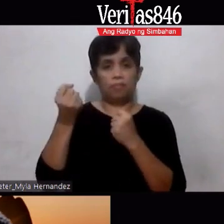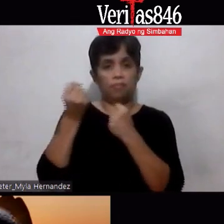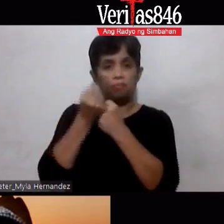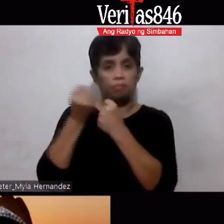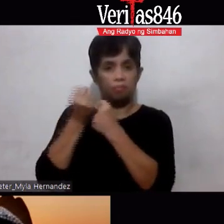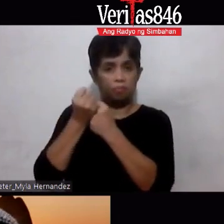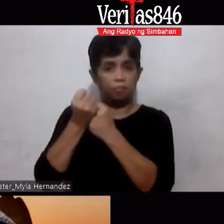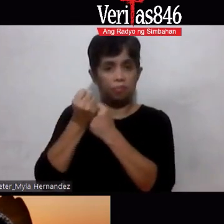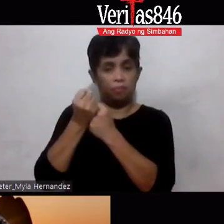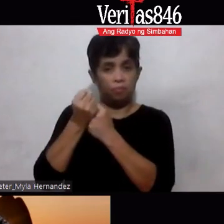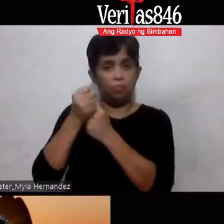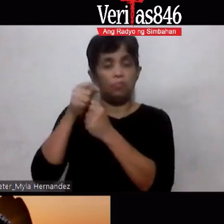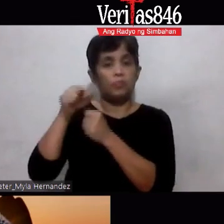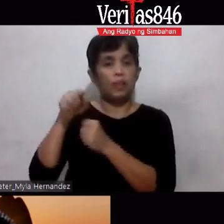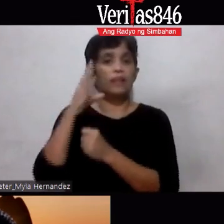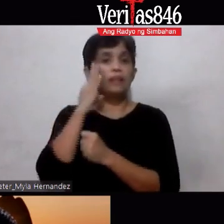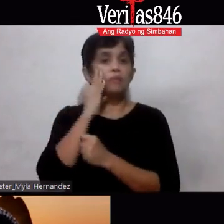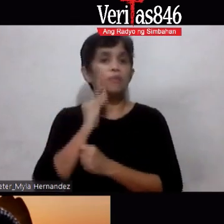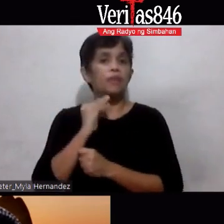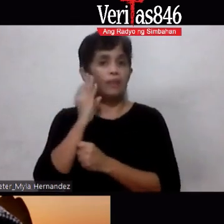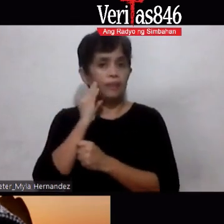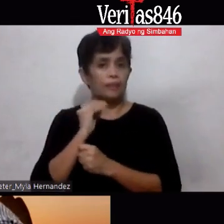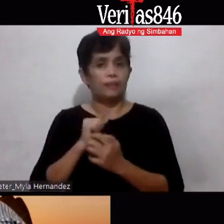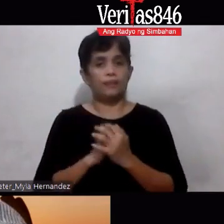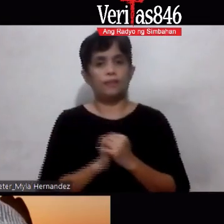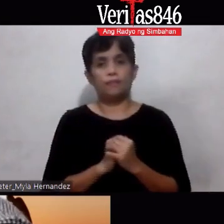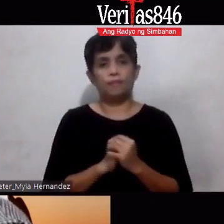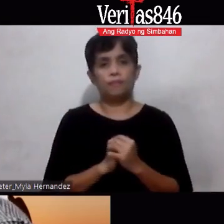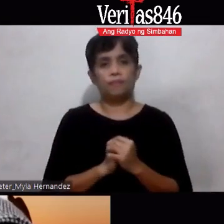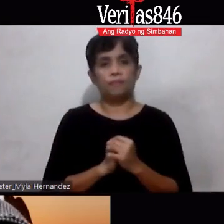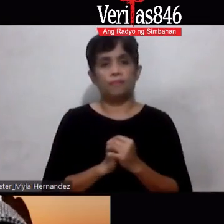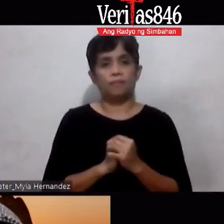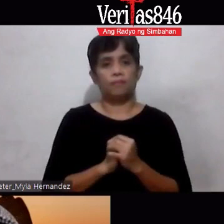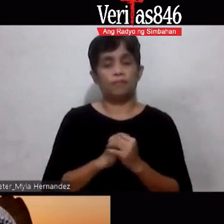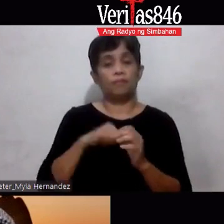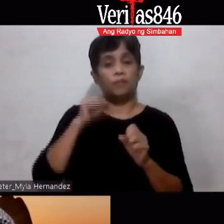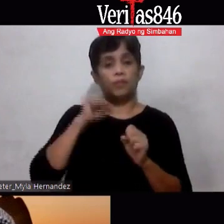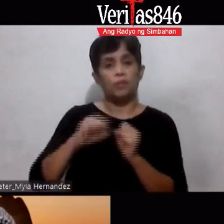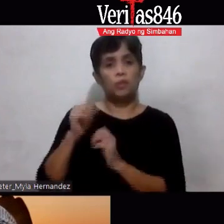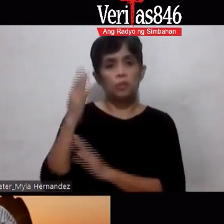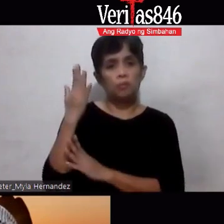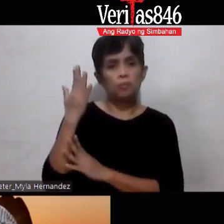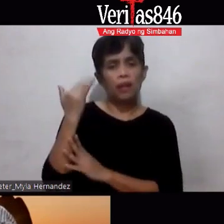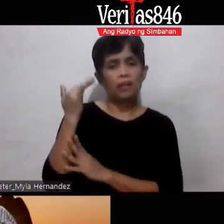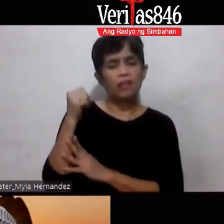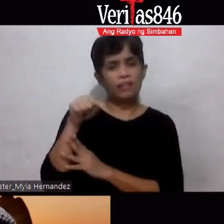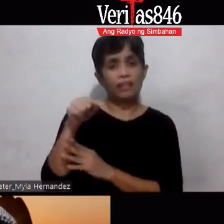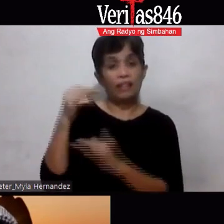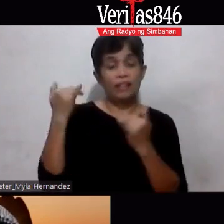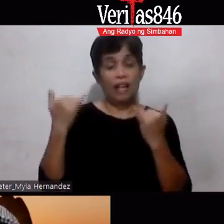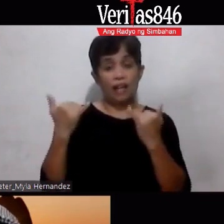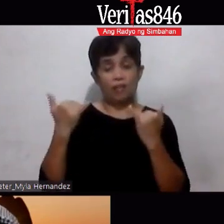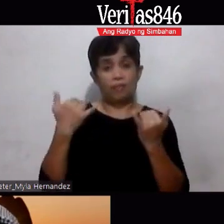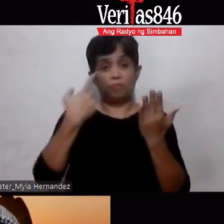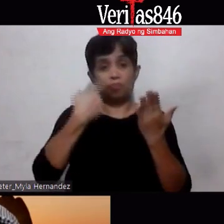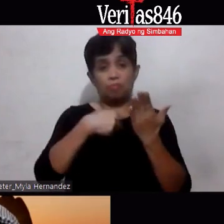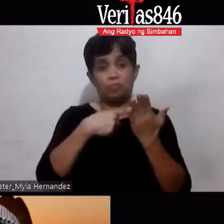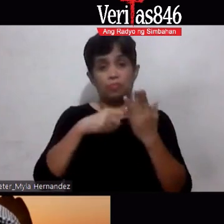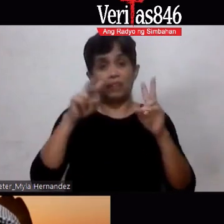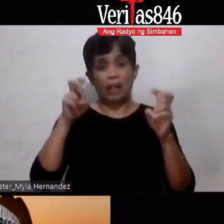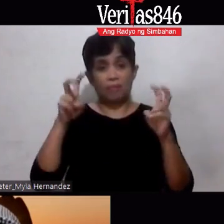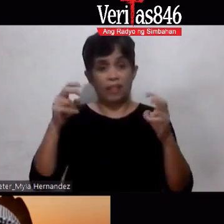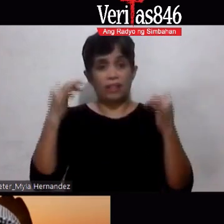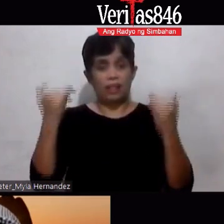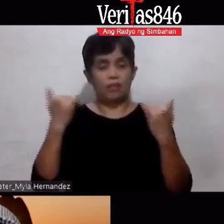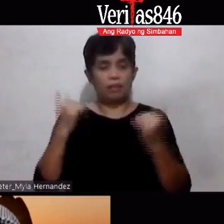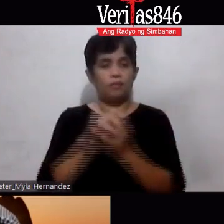Experience Okay It's supported By Experience Kaya Bakit Ito yung Paksa Natin Today Kasi Diba Palagi